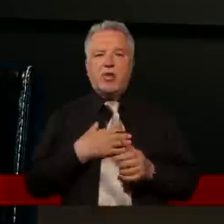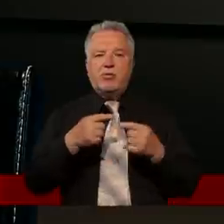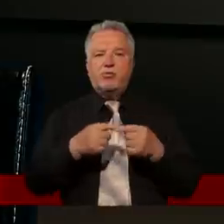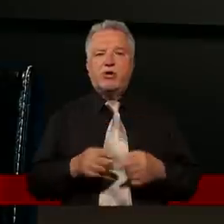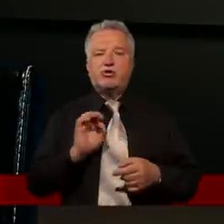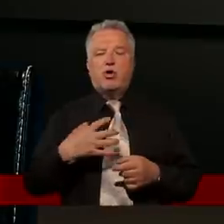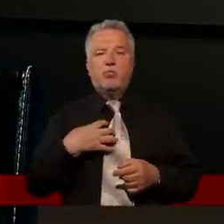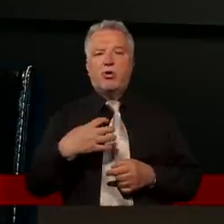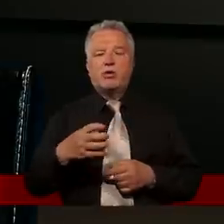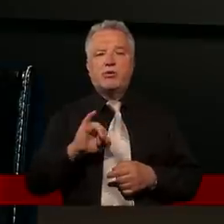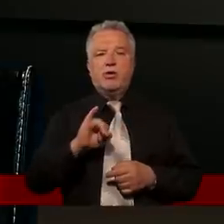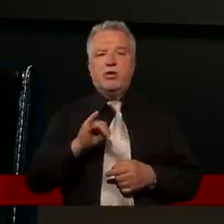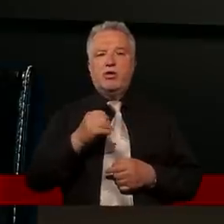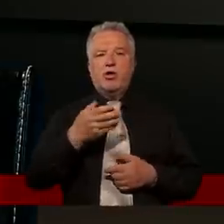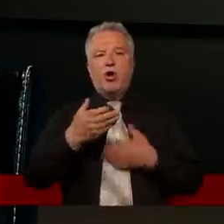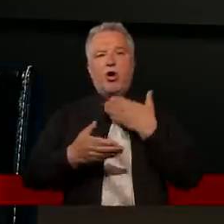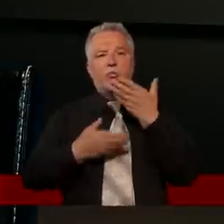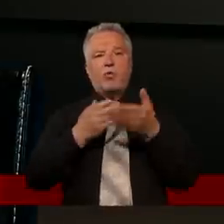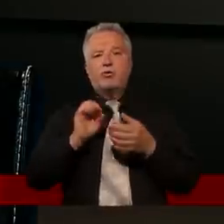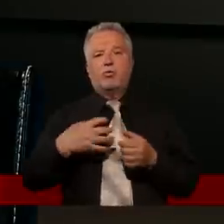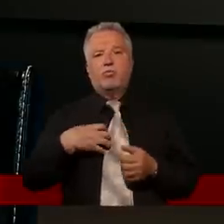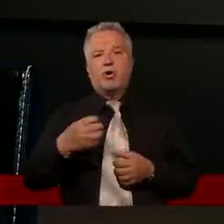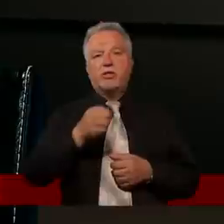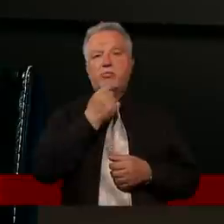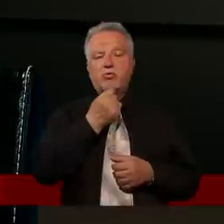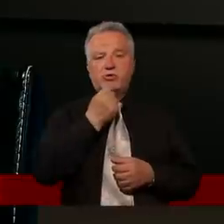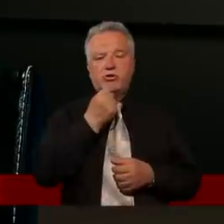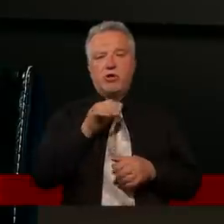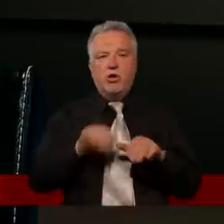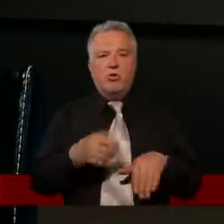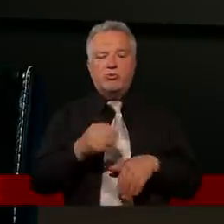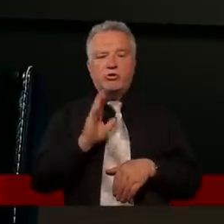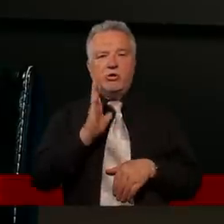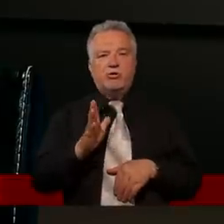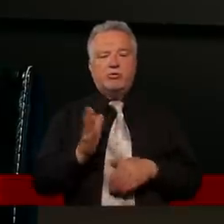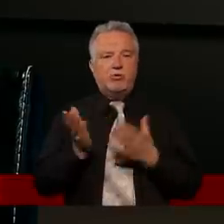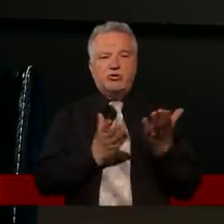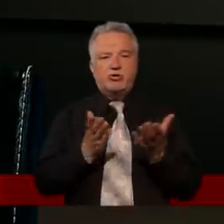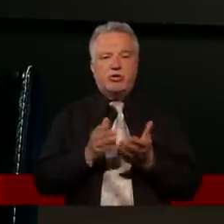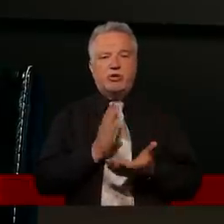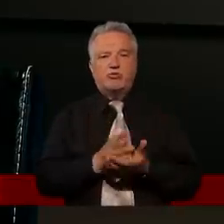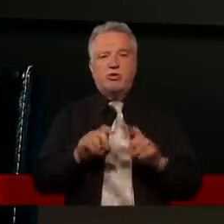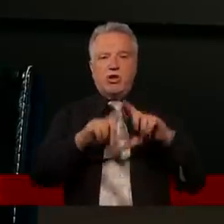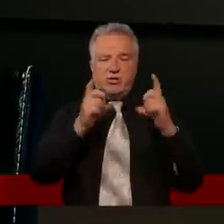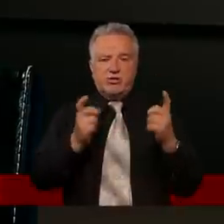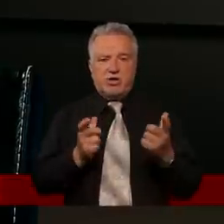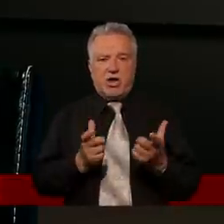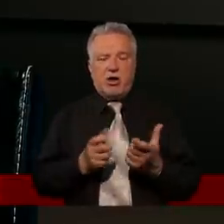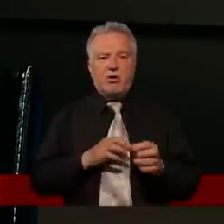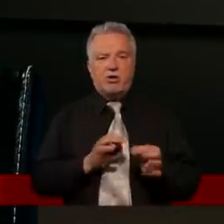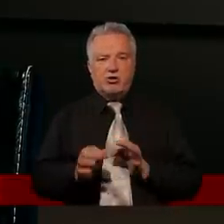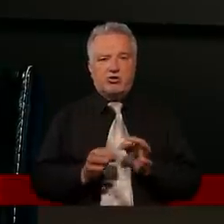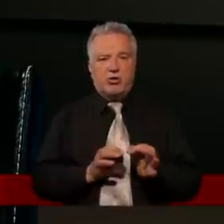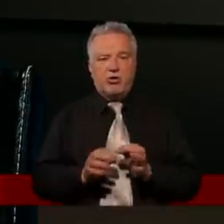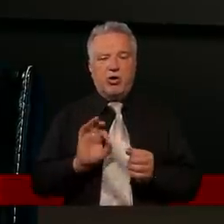bogactwie i przypowieść o bogatym młodzieńcu. Może nie będziemy czytać już całej przypowieści